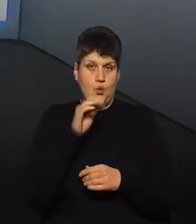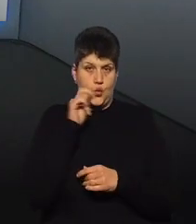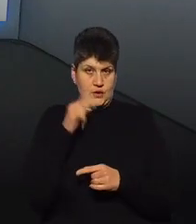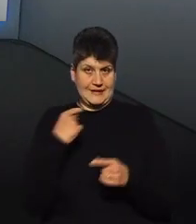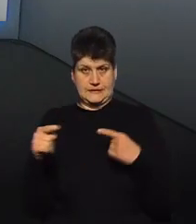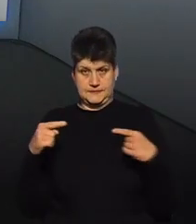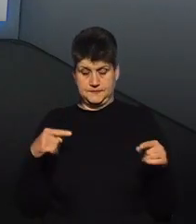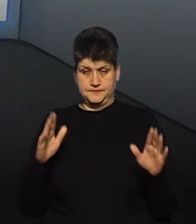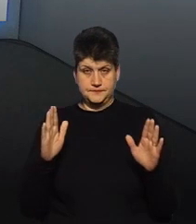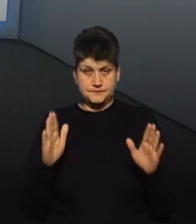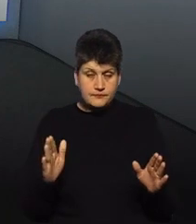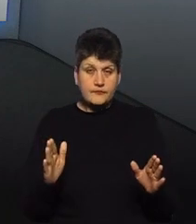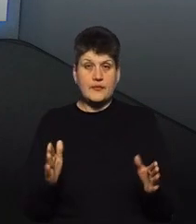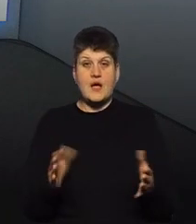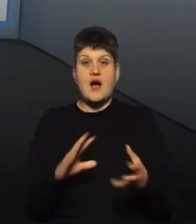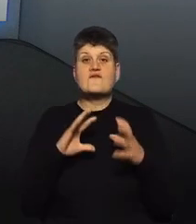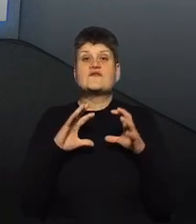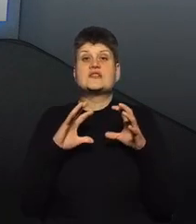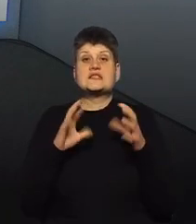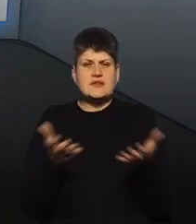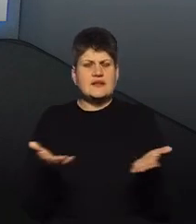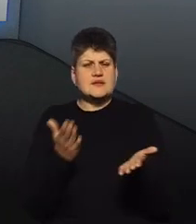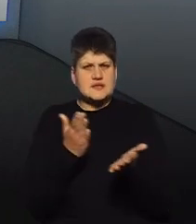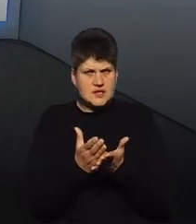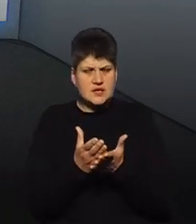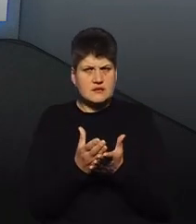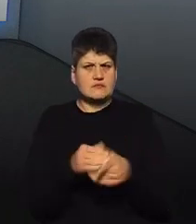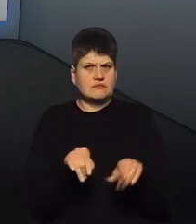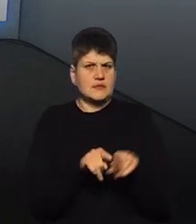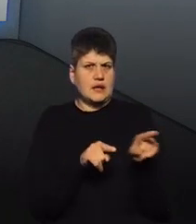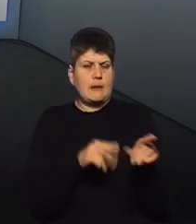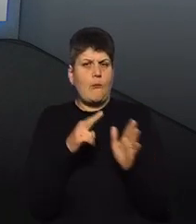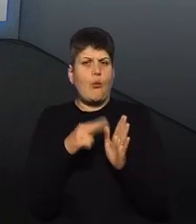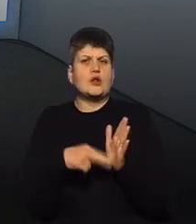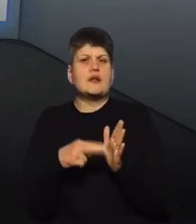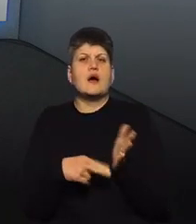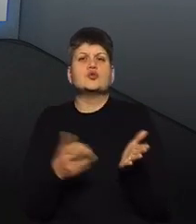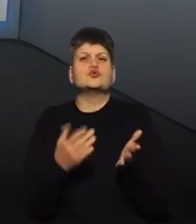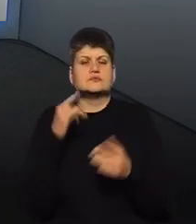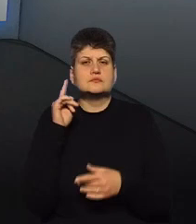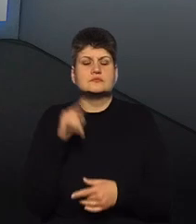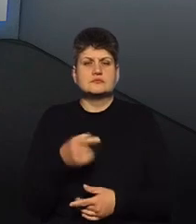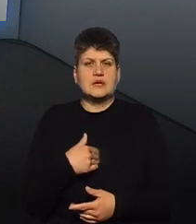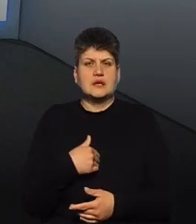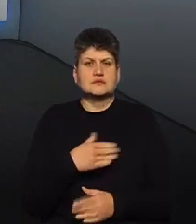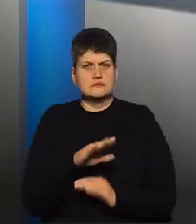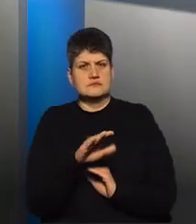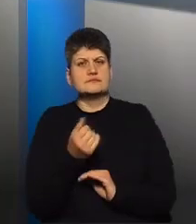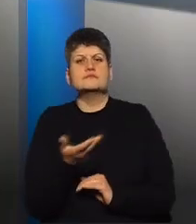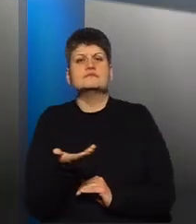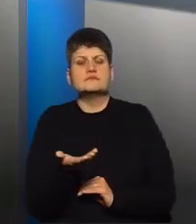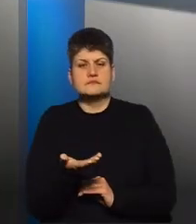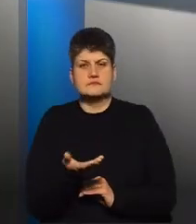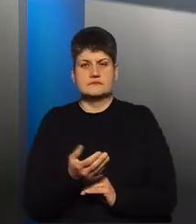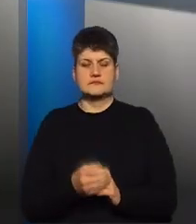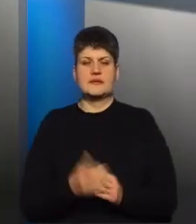власне, скажіть, будь ласка, в світі десь є такий ще податок? Що відомо про нього? Наші його десь запозичили. Є такий податок.